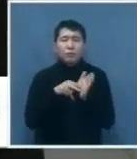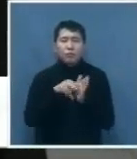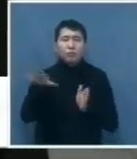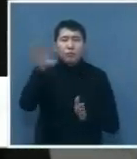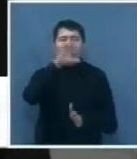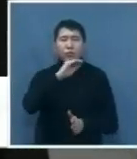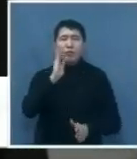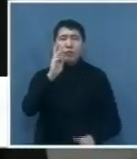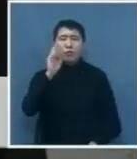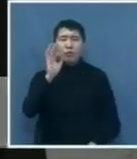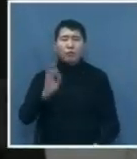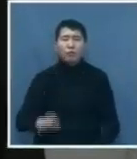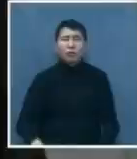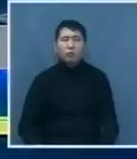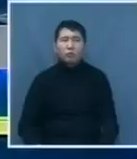-Казахстанской области.